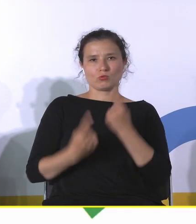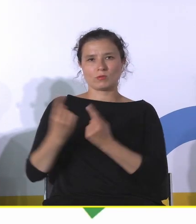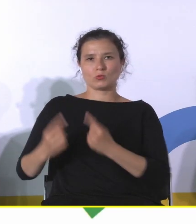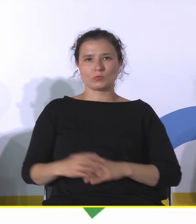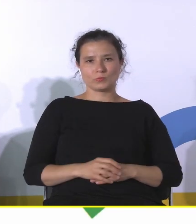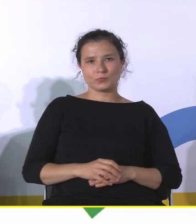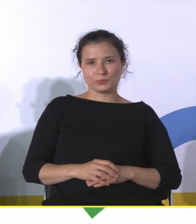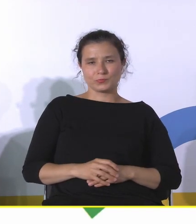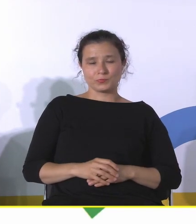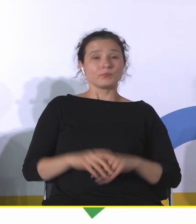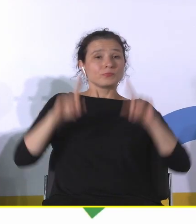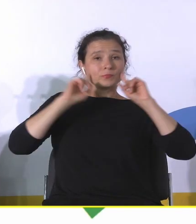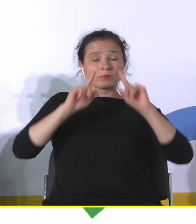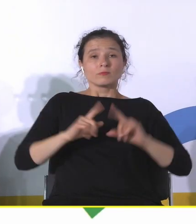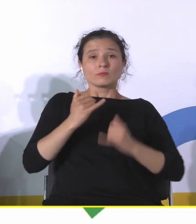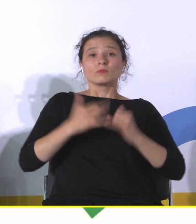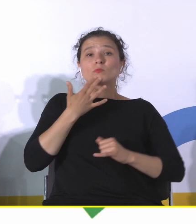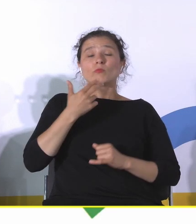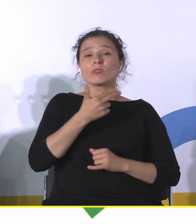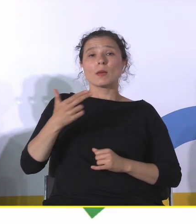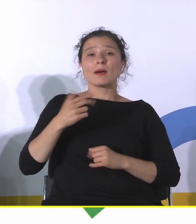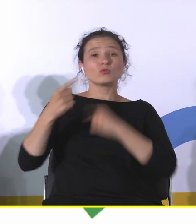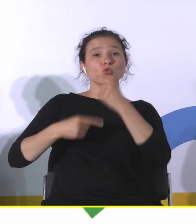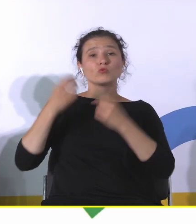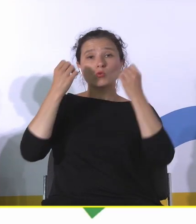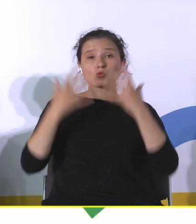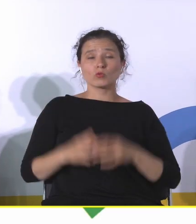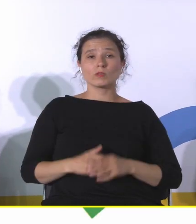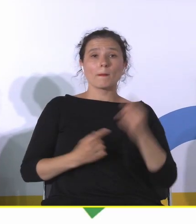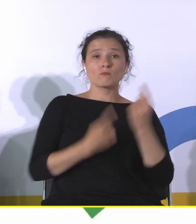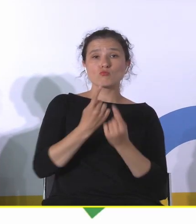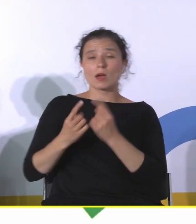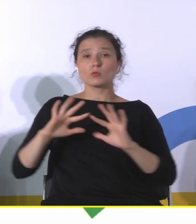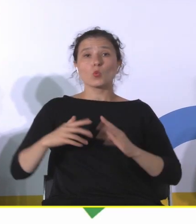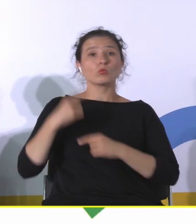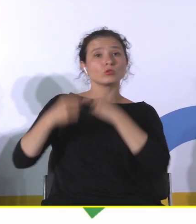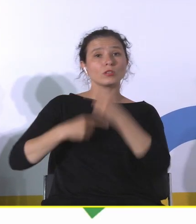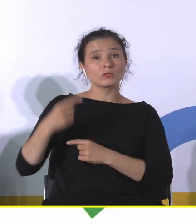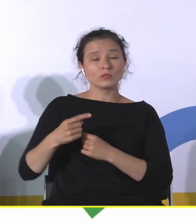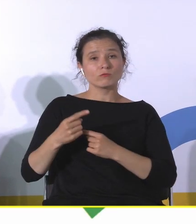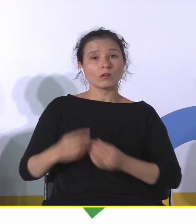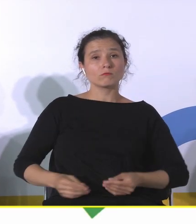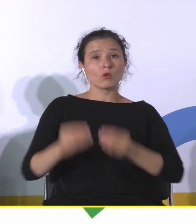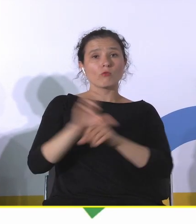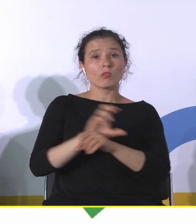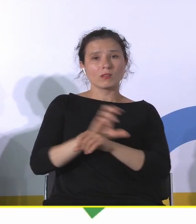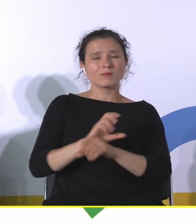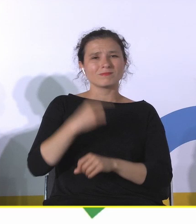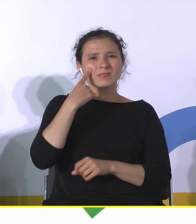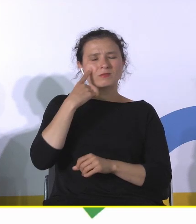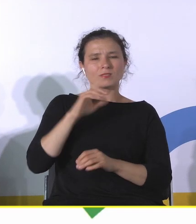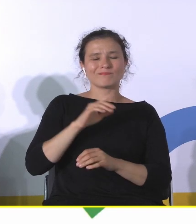A tak naprawdę, jeżeli mówię o dziedzictwie kulturowym, to ten przemysł, to dziedzictwo rozwoju tego technicznego to z reguły jest gdzieś tam zupełnie na